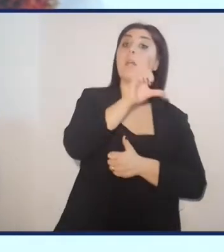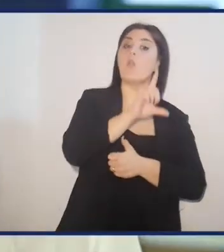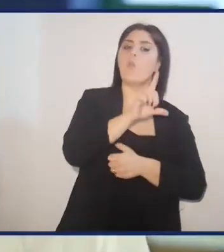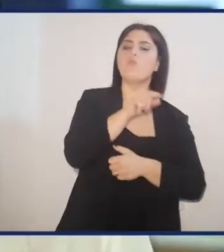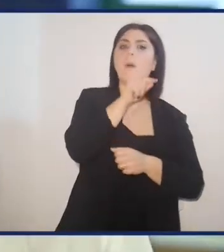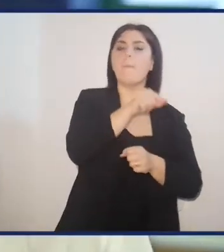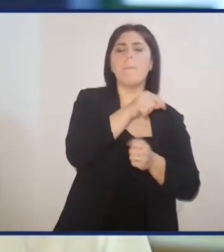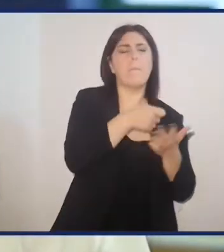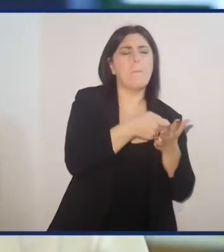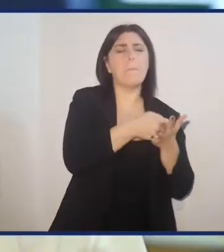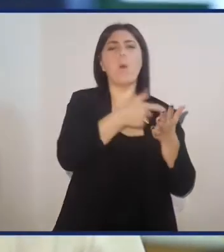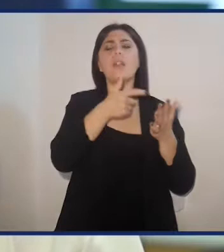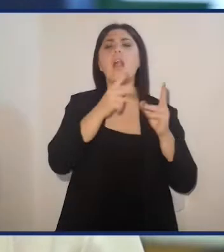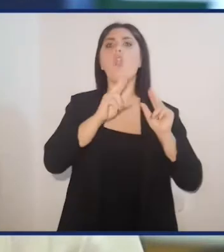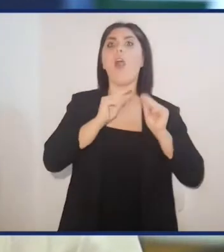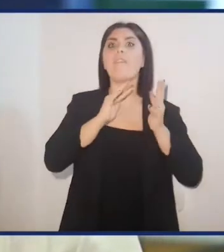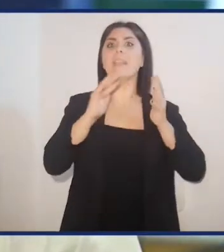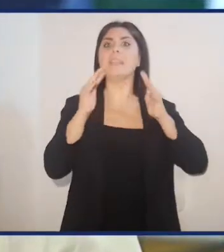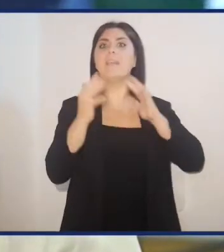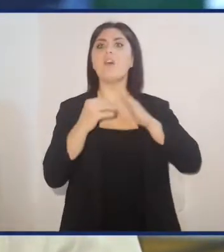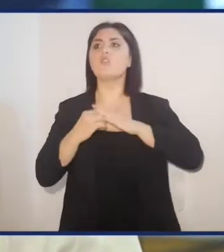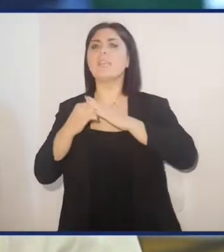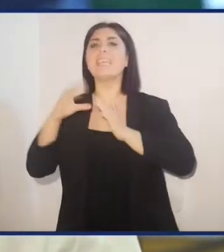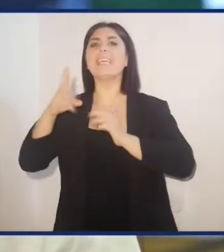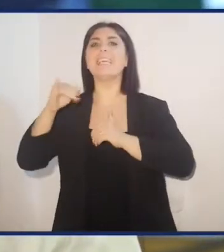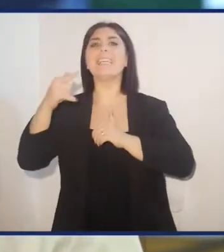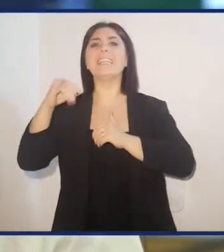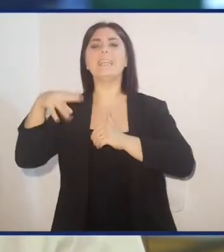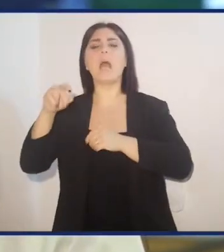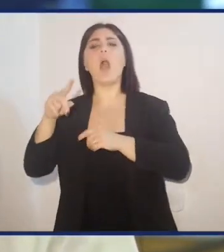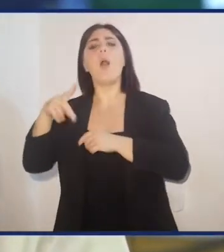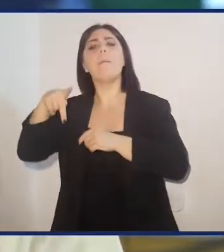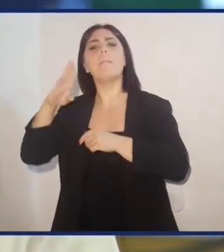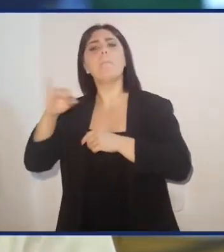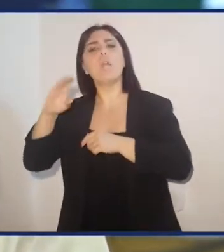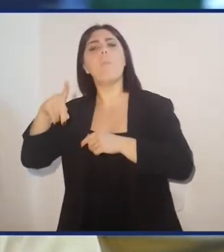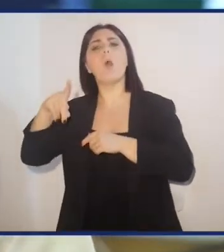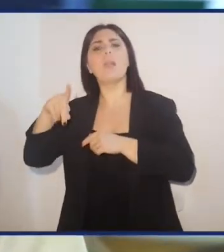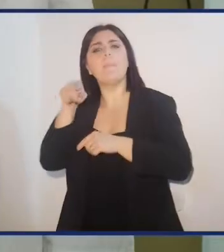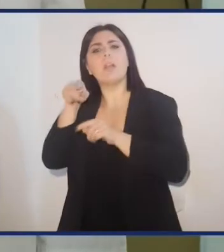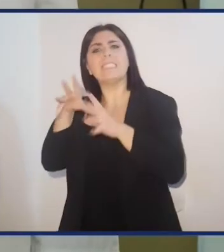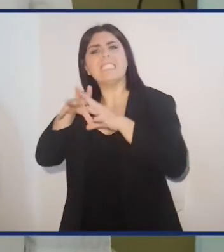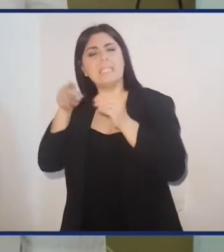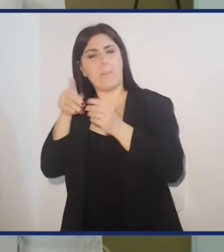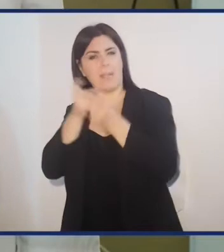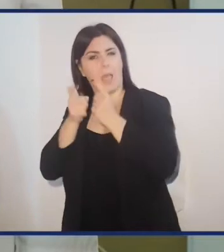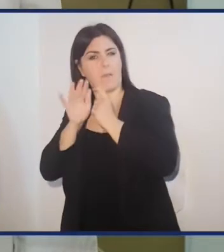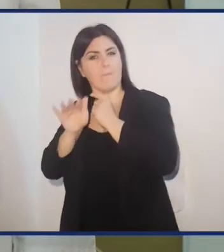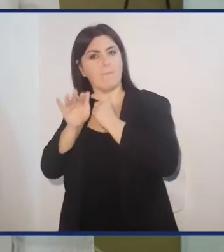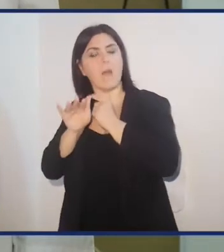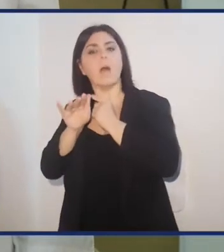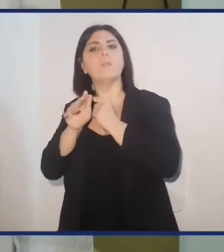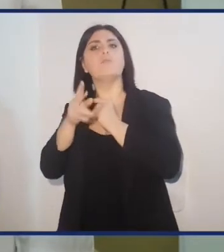Hermesilucens è una fonte innovativa e sostenibile di chitina, un biopolimero che, insieme ai suoi derivati,